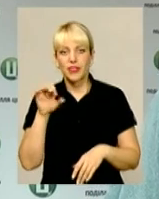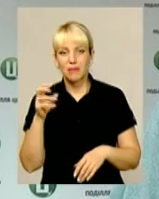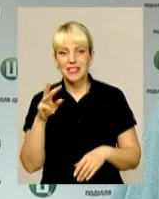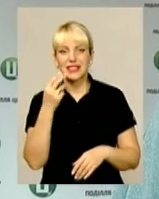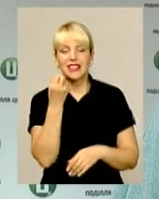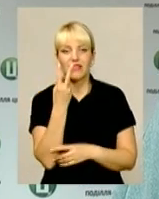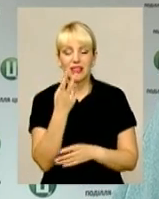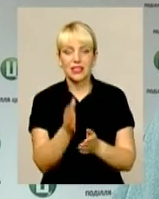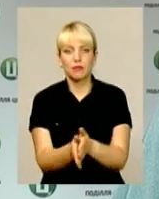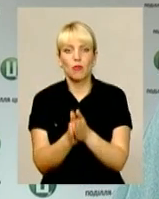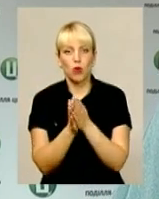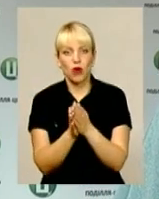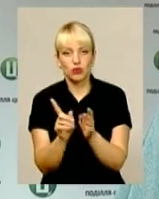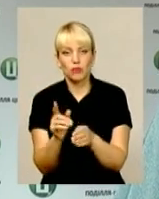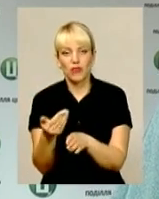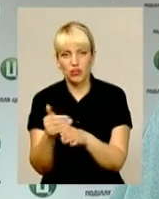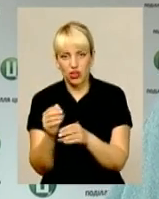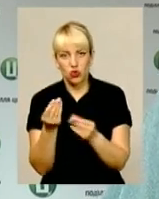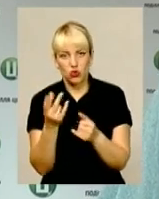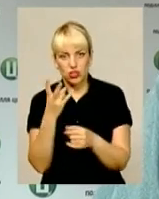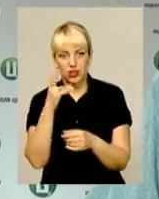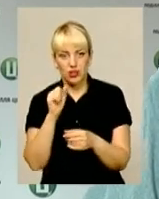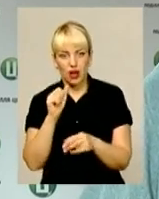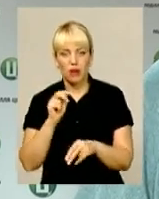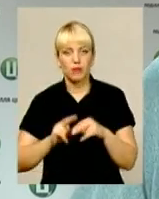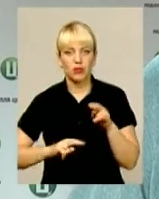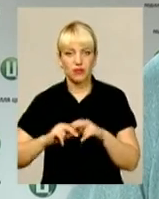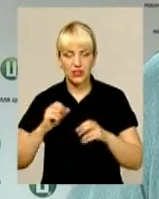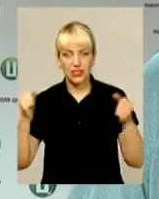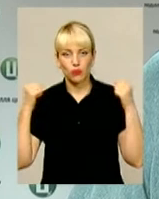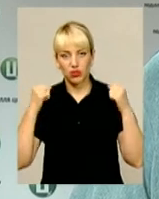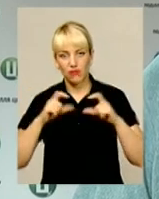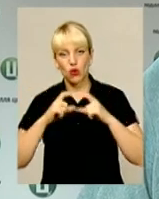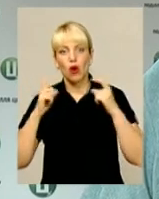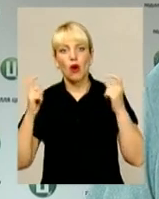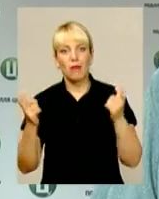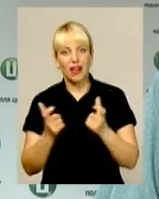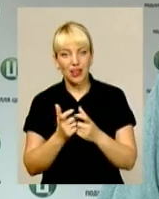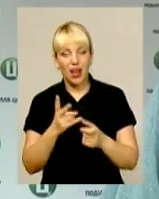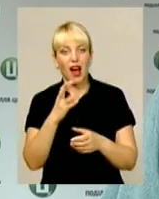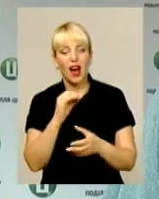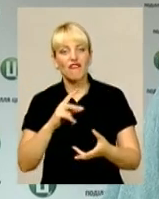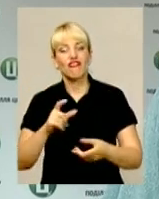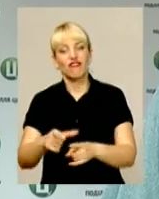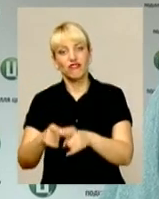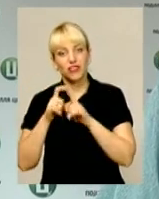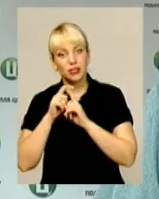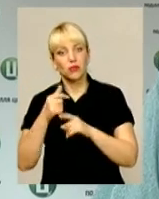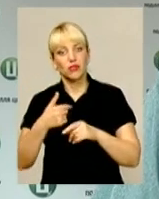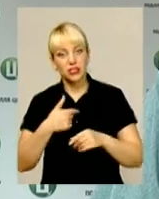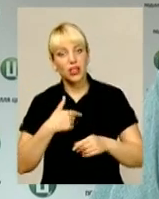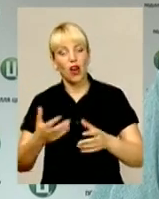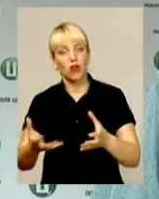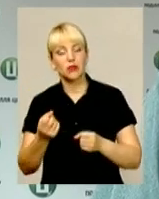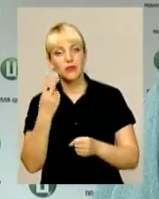проханням щодо виділення коштів на будівництво спортивного майданчика. У відповідь я отримав два письмових